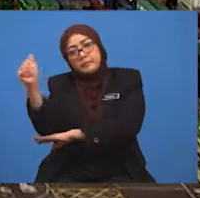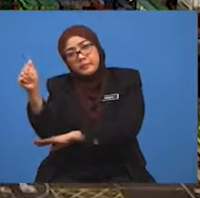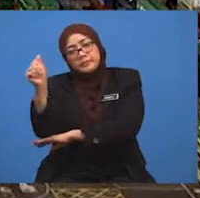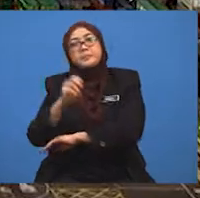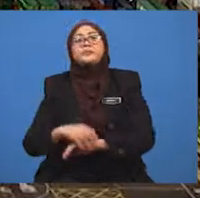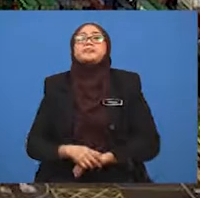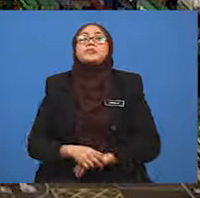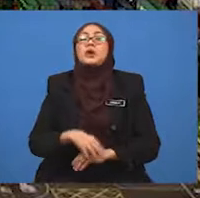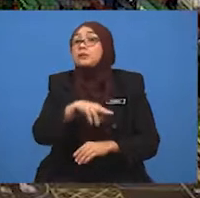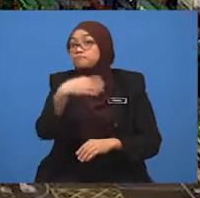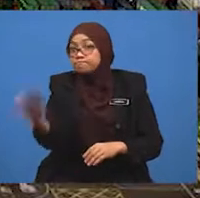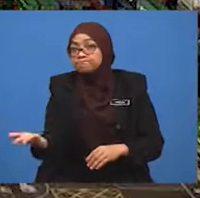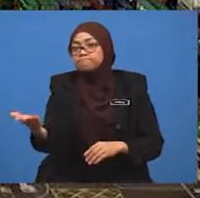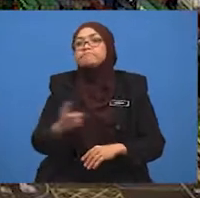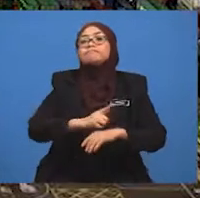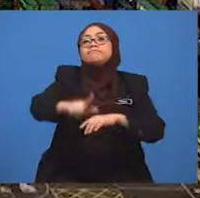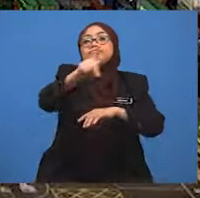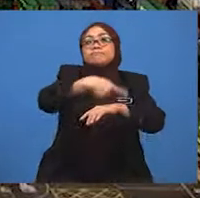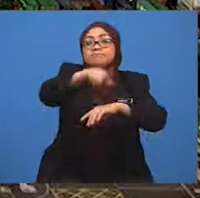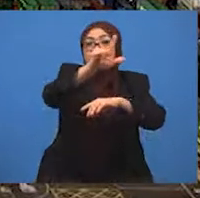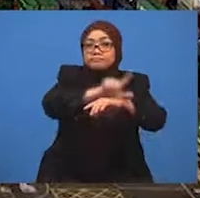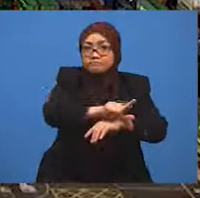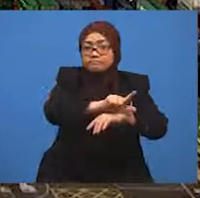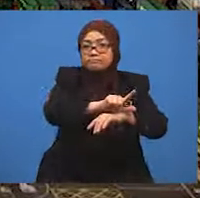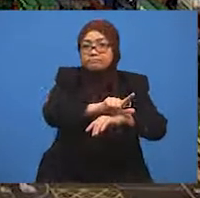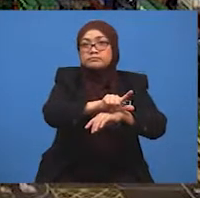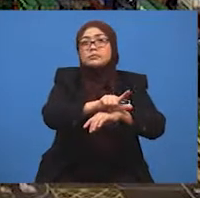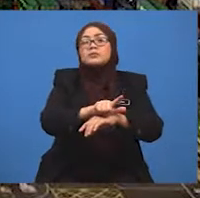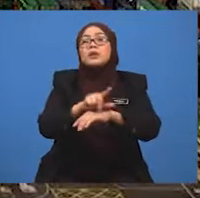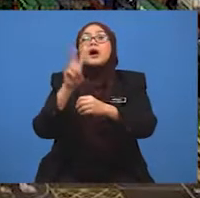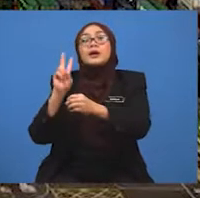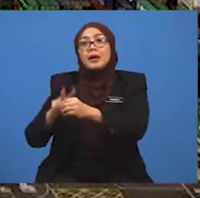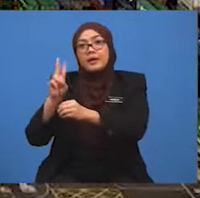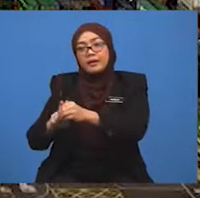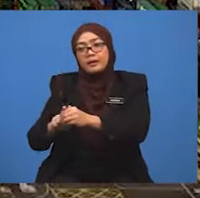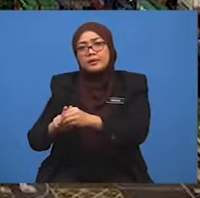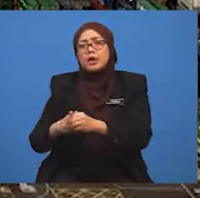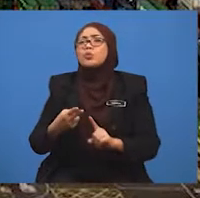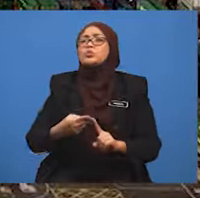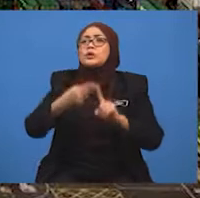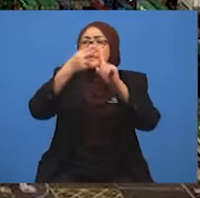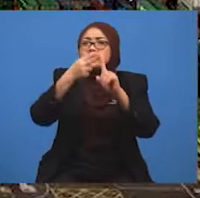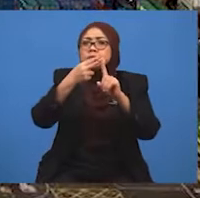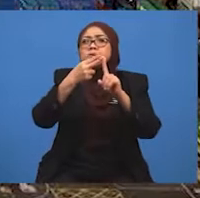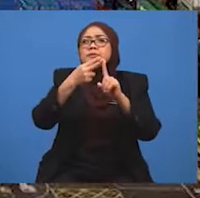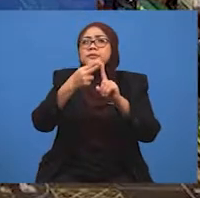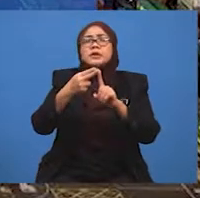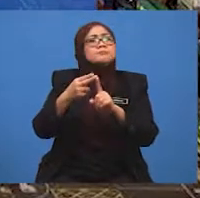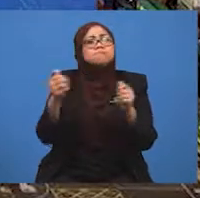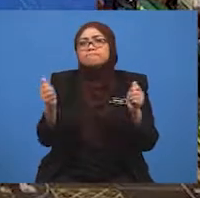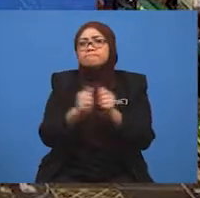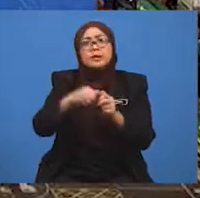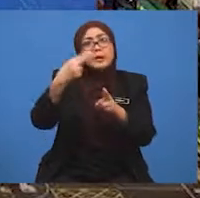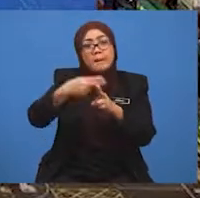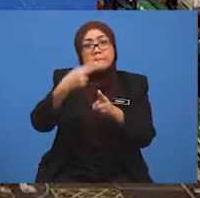Pelabuhan Kelang merupakan pelabuhan utama yang dikenali sebagai pusat